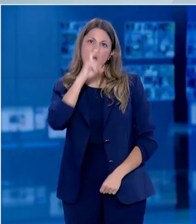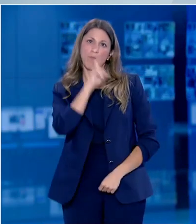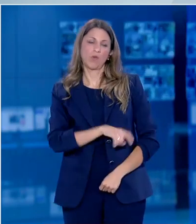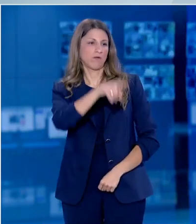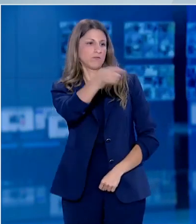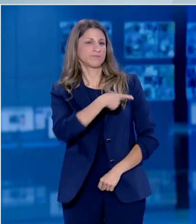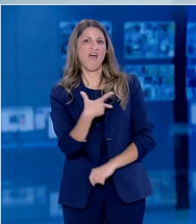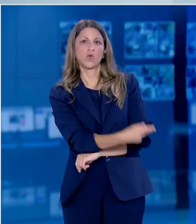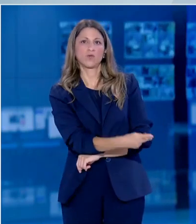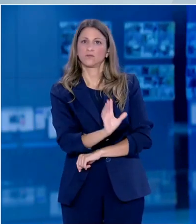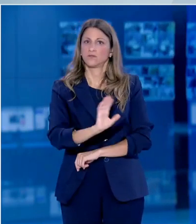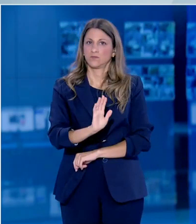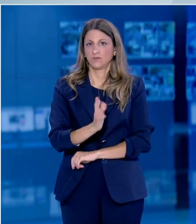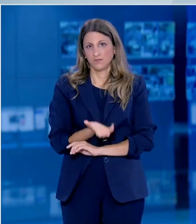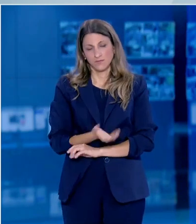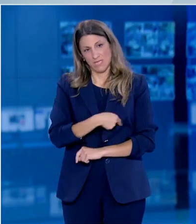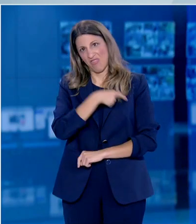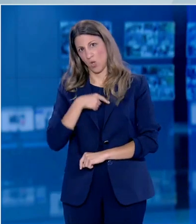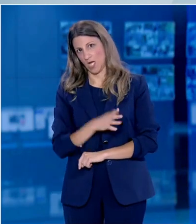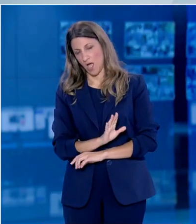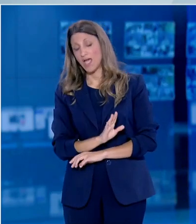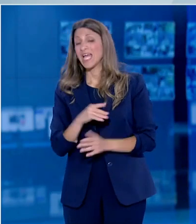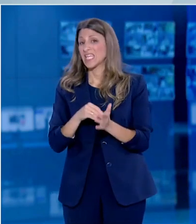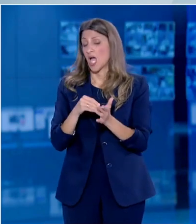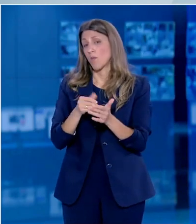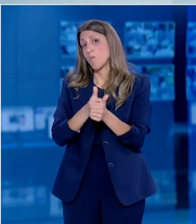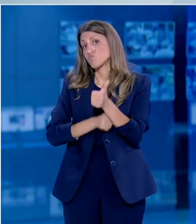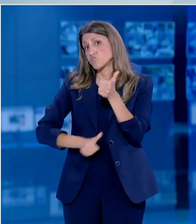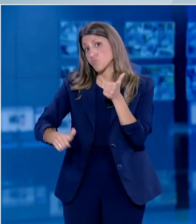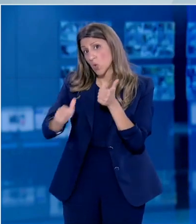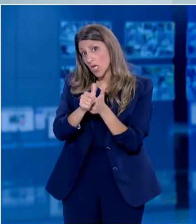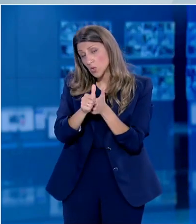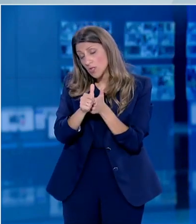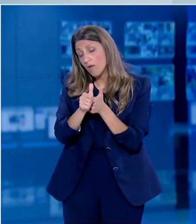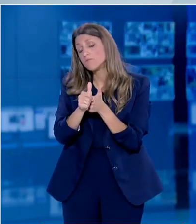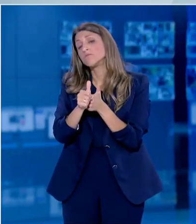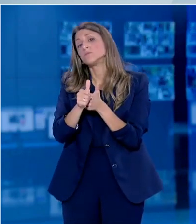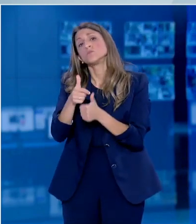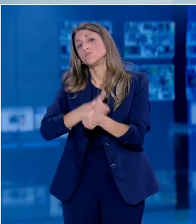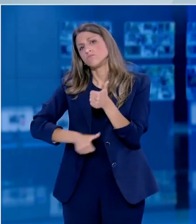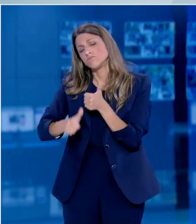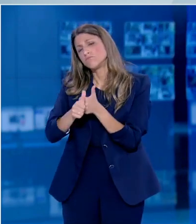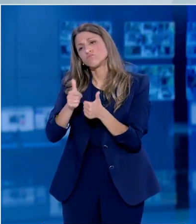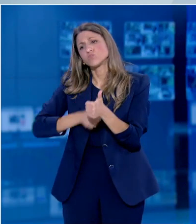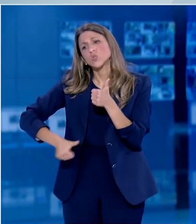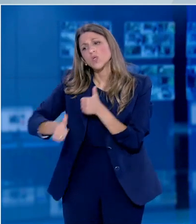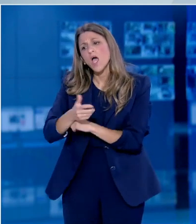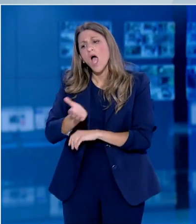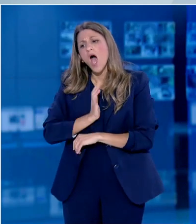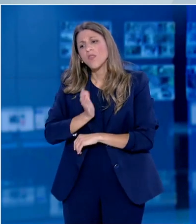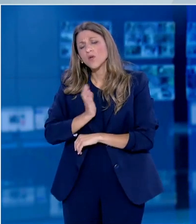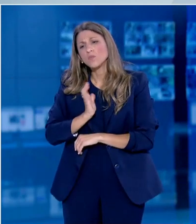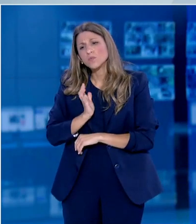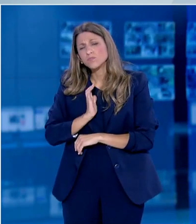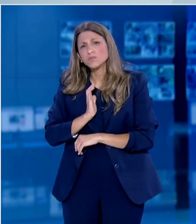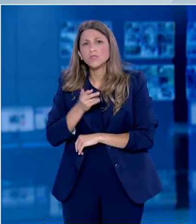ζόρι να πάρει εμβόλιο και θα έχουν προτεραιότητα φαντάζομαι και από προηγούμενες εμπειρίες που έχω ζήσει σαν επιστήμονας οι άνθρωποι που διατρέχουν τον